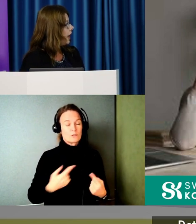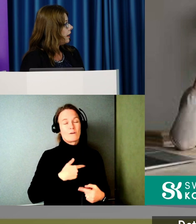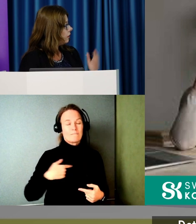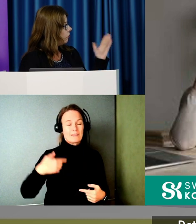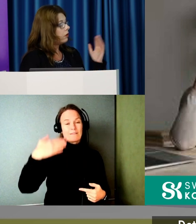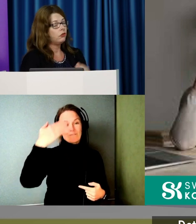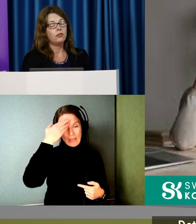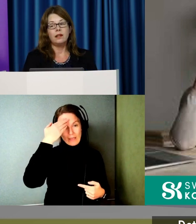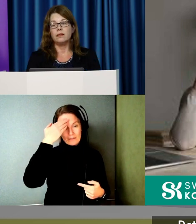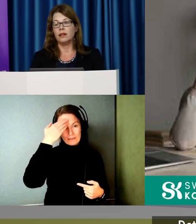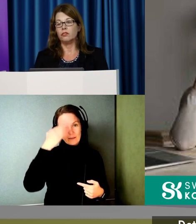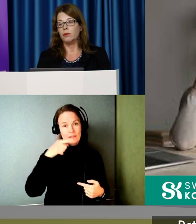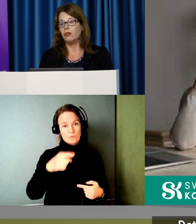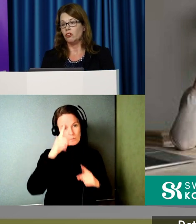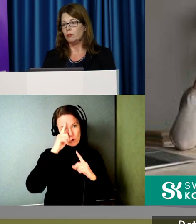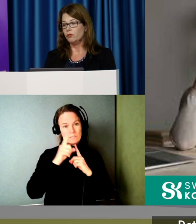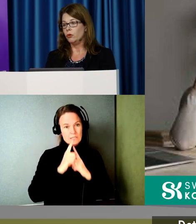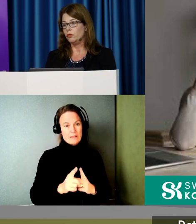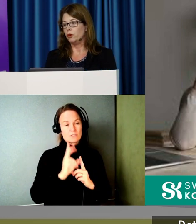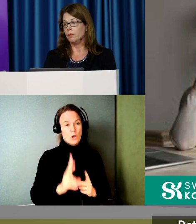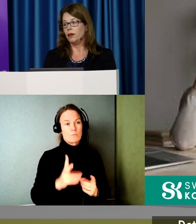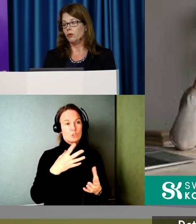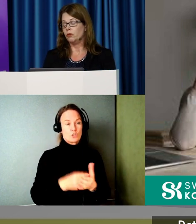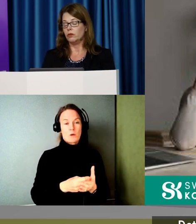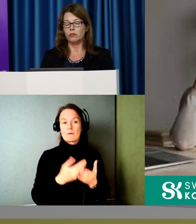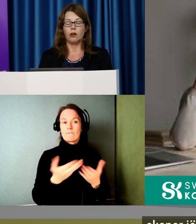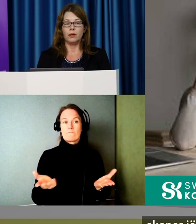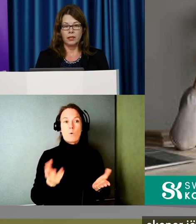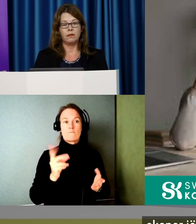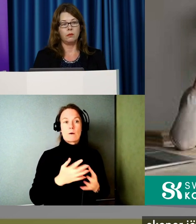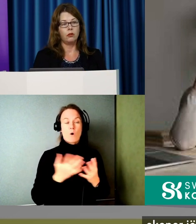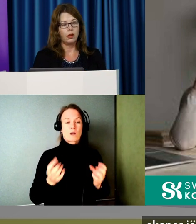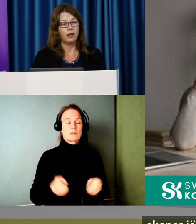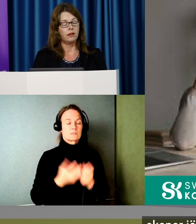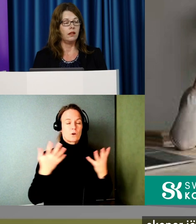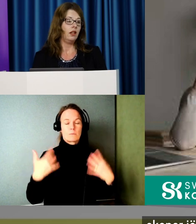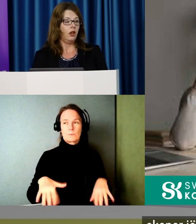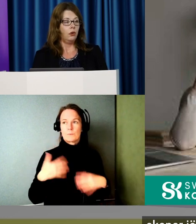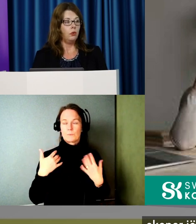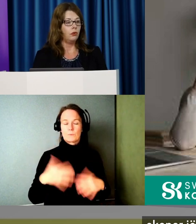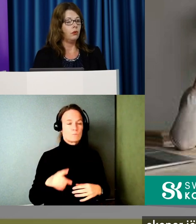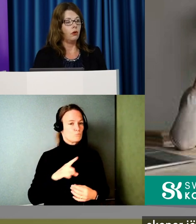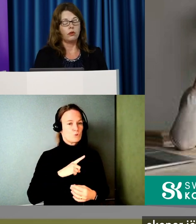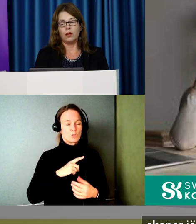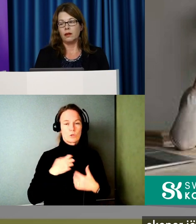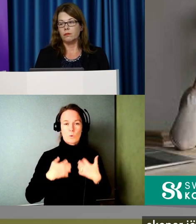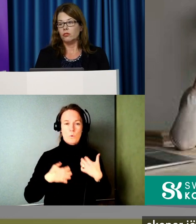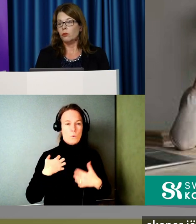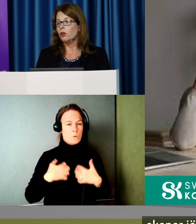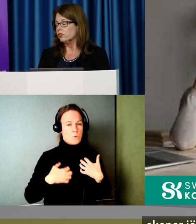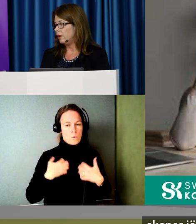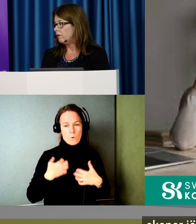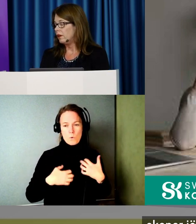det är att de här konsekvenserna som de här köpen får för många människor skapar jättemycket oro och